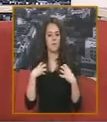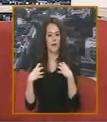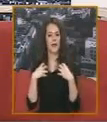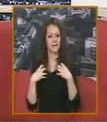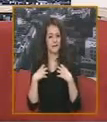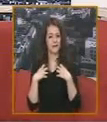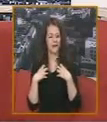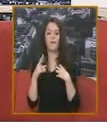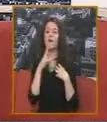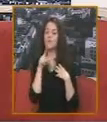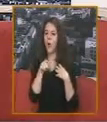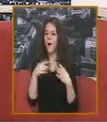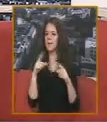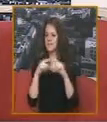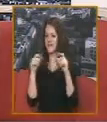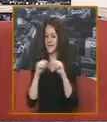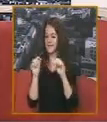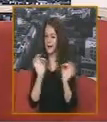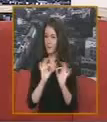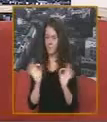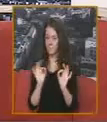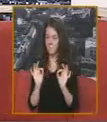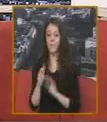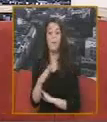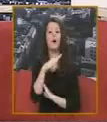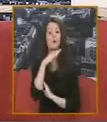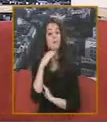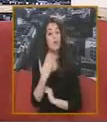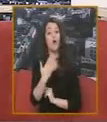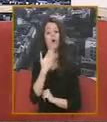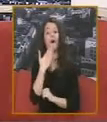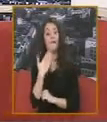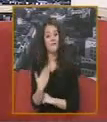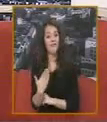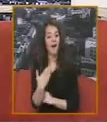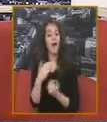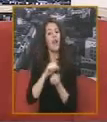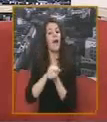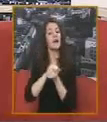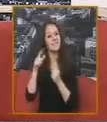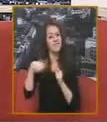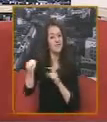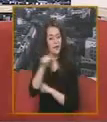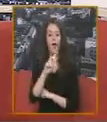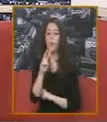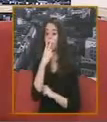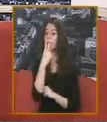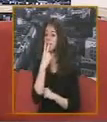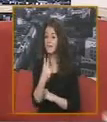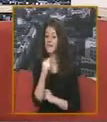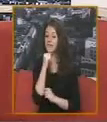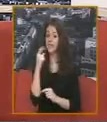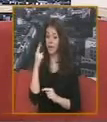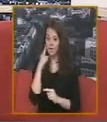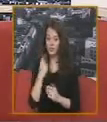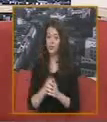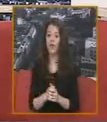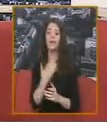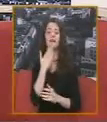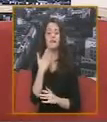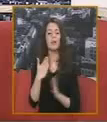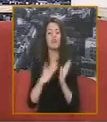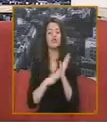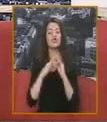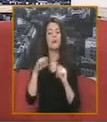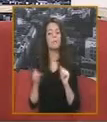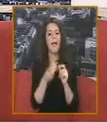Teatar za nas priprema I mnogo vam hvala u ime svih onih Koji nas sada vide I čuju Zahvaljujući Mariji koja